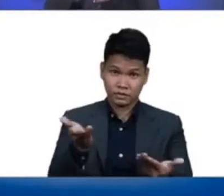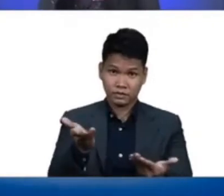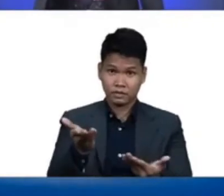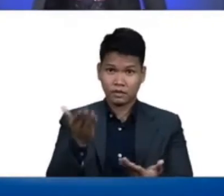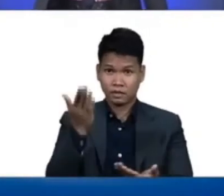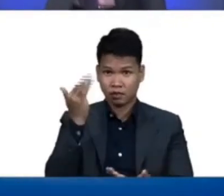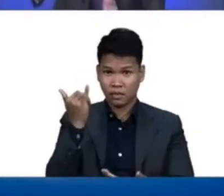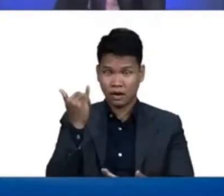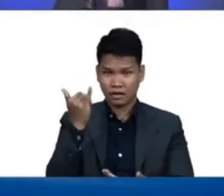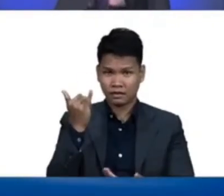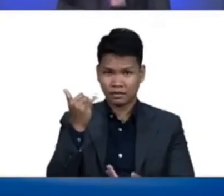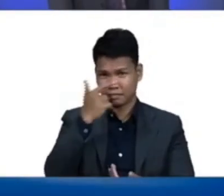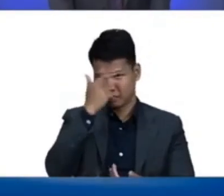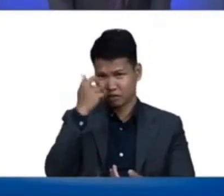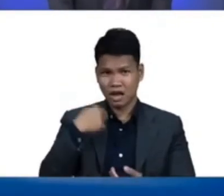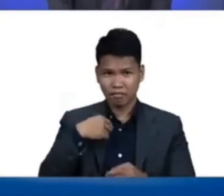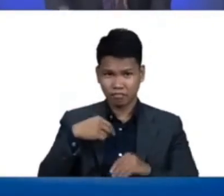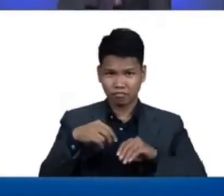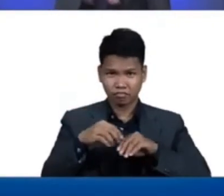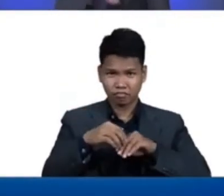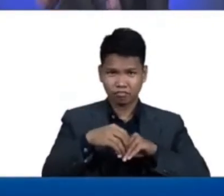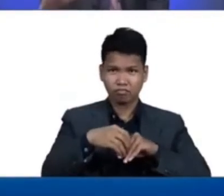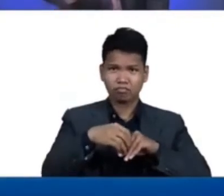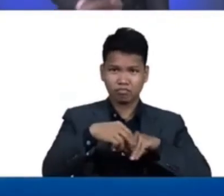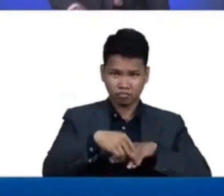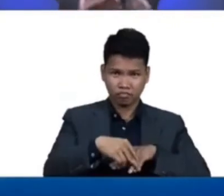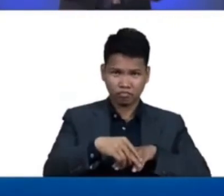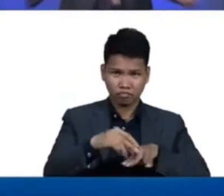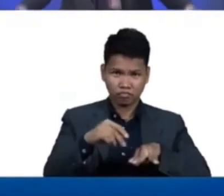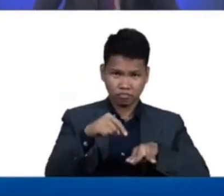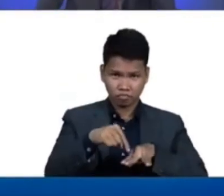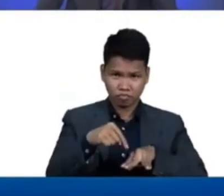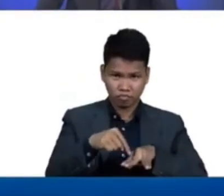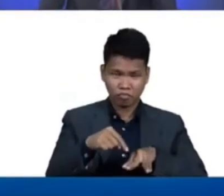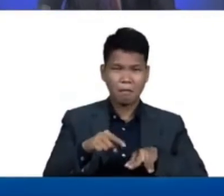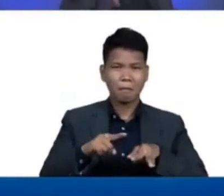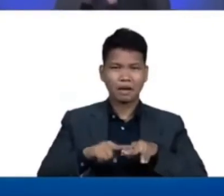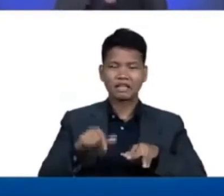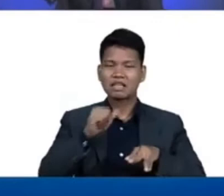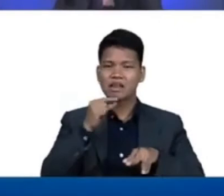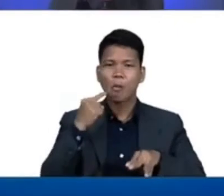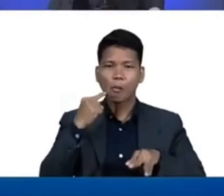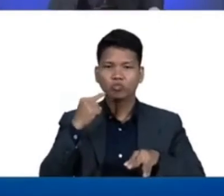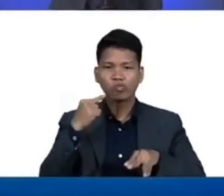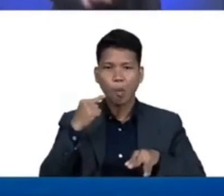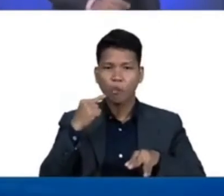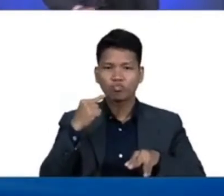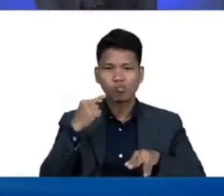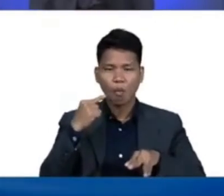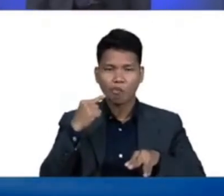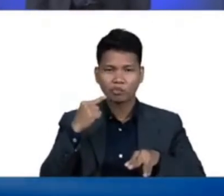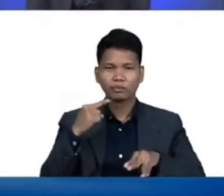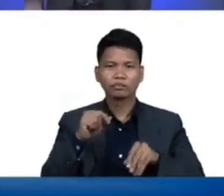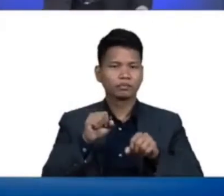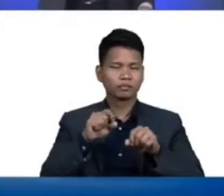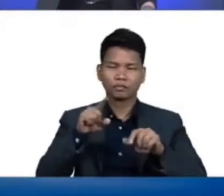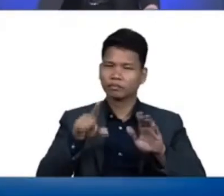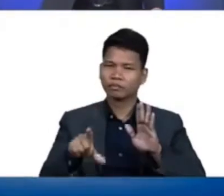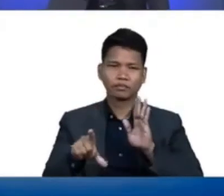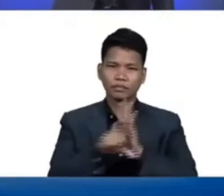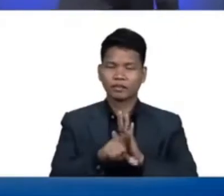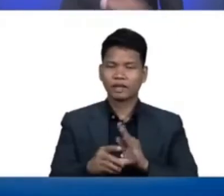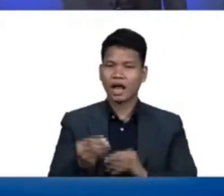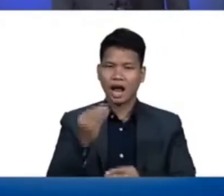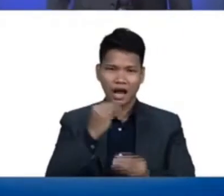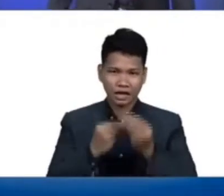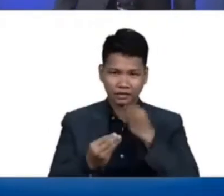because it has clove and hobs yet does not chew the cud you shall not eat their flesh or